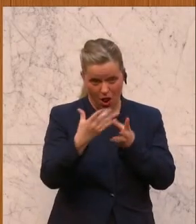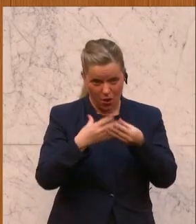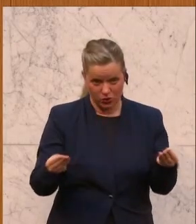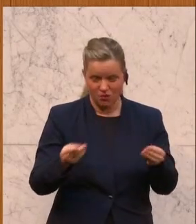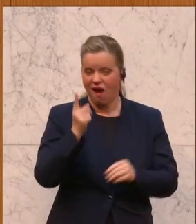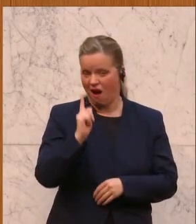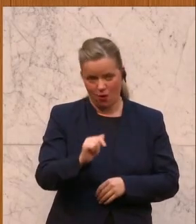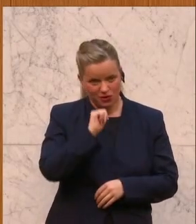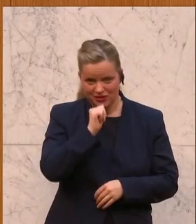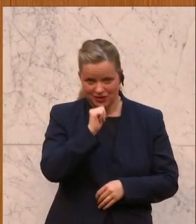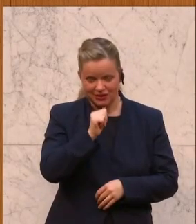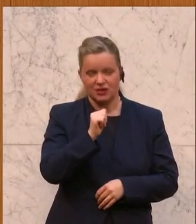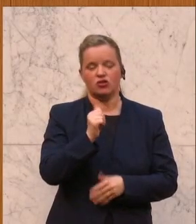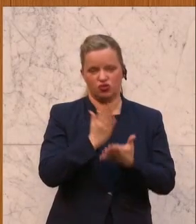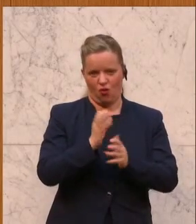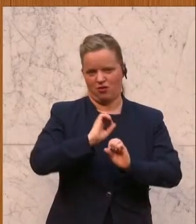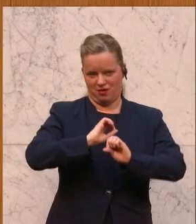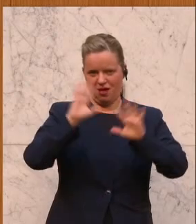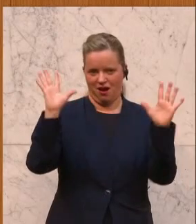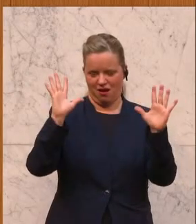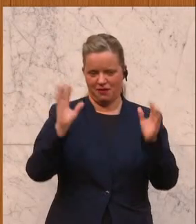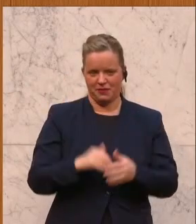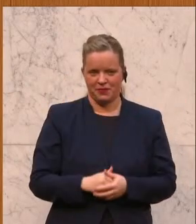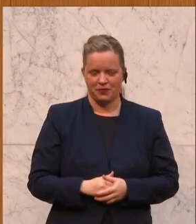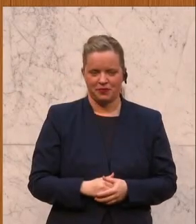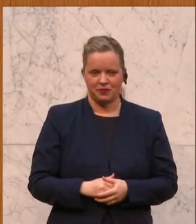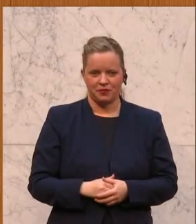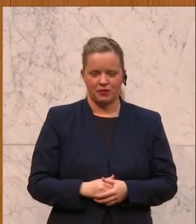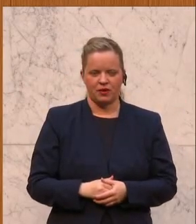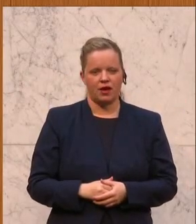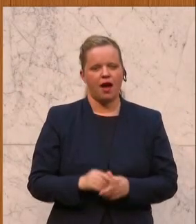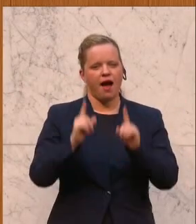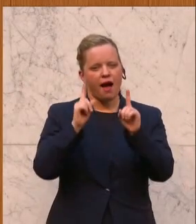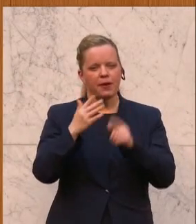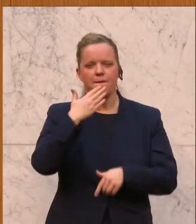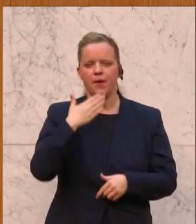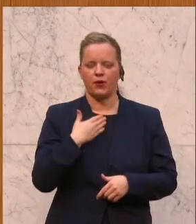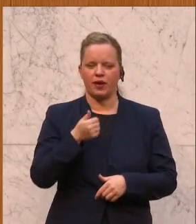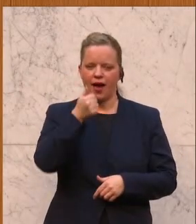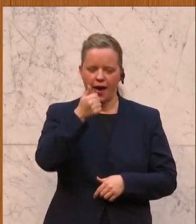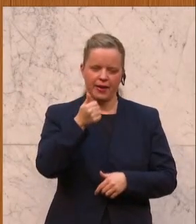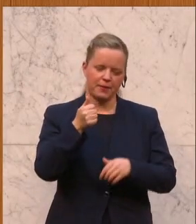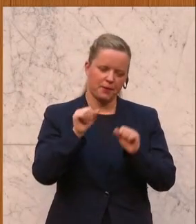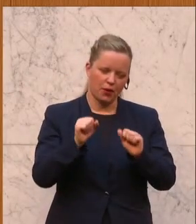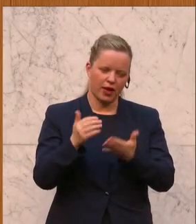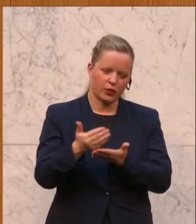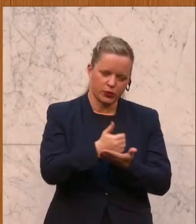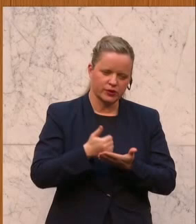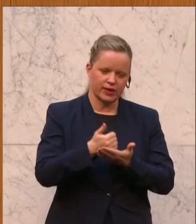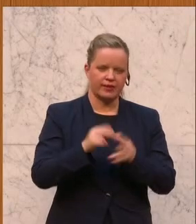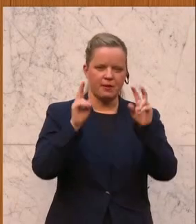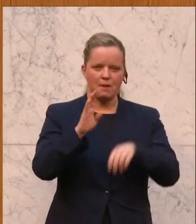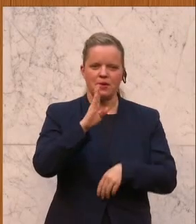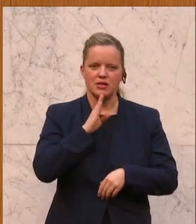offensichtlich jetzt geworden. Ich möchte aber schon die Gelegenheit nützen, vielleicht auch beim Pensionsthema noch einige